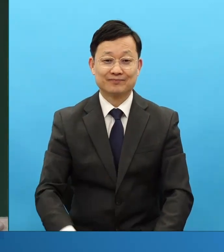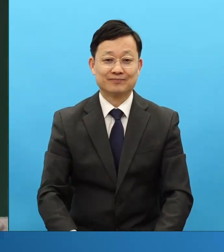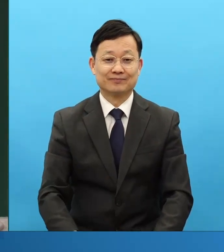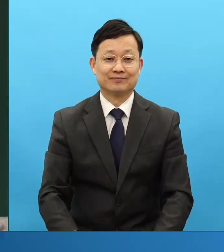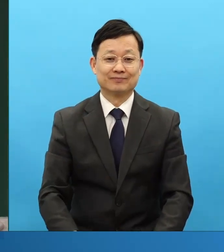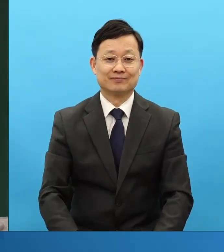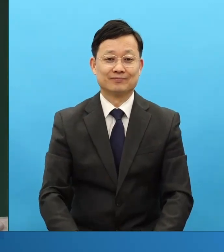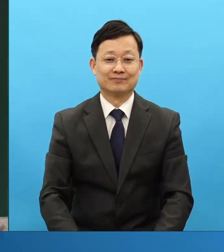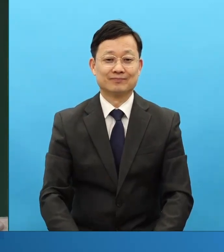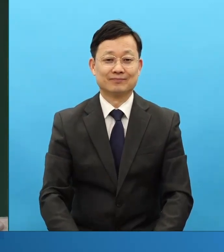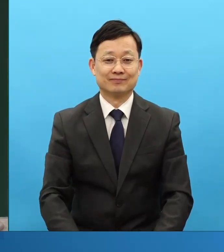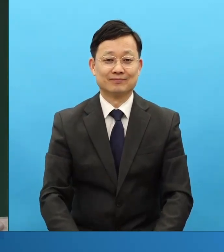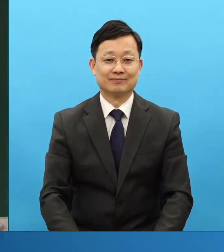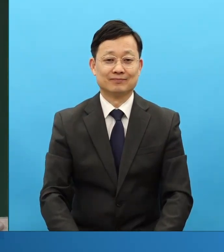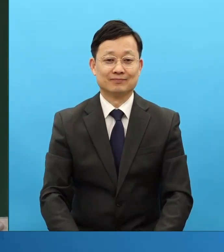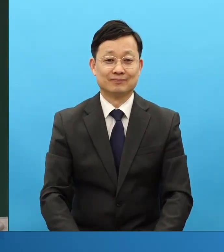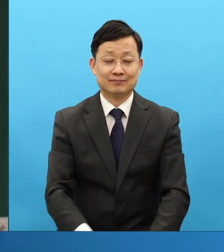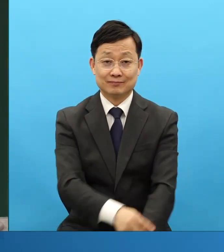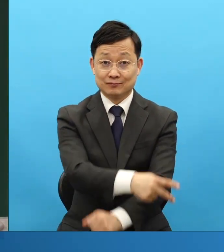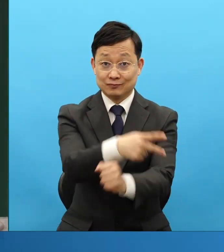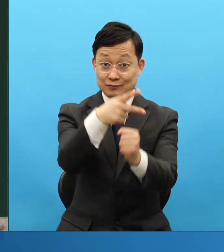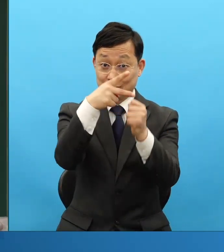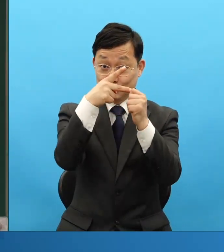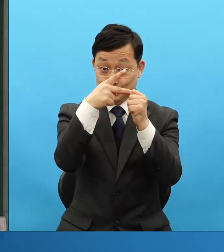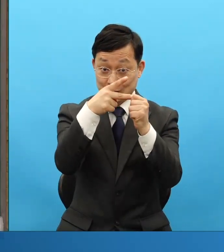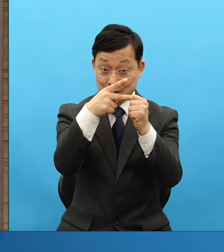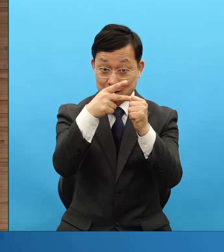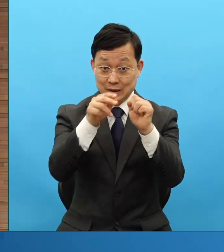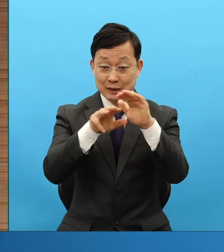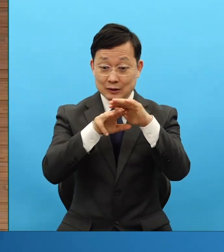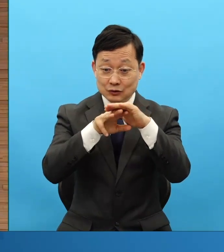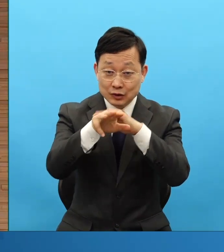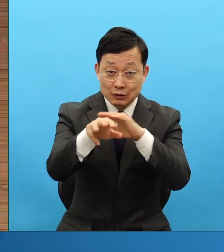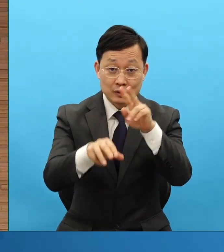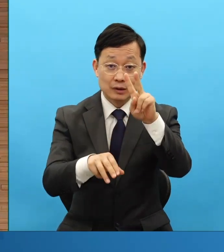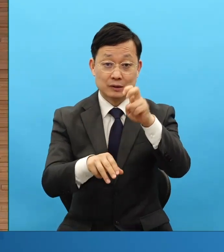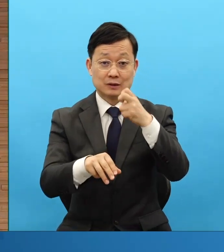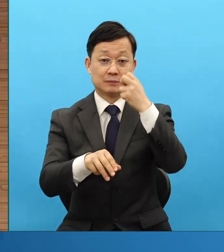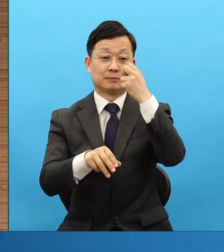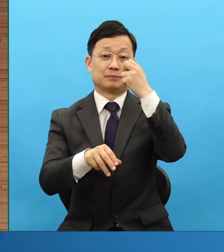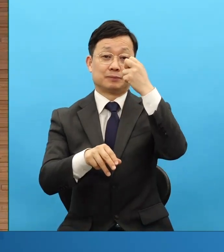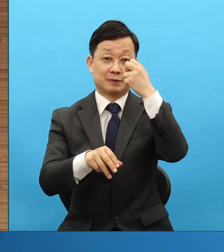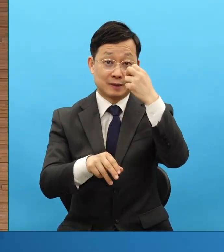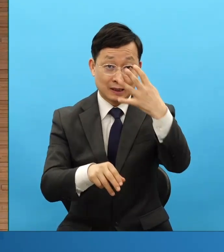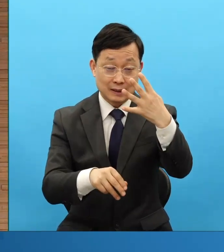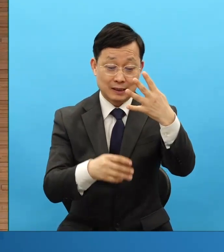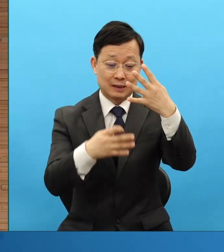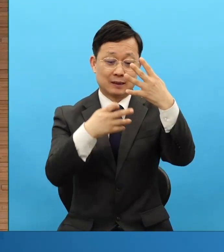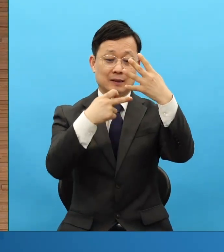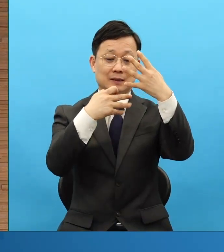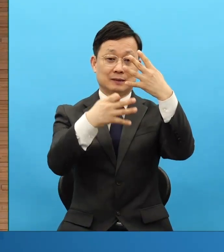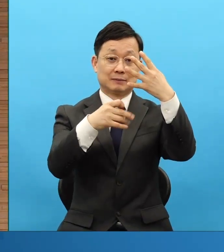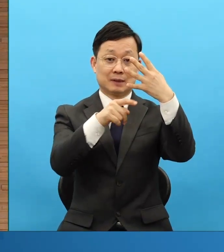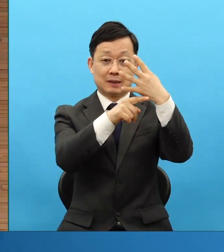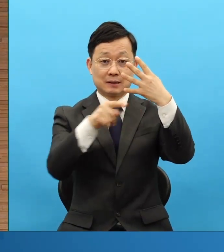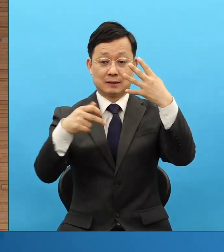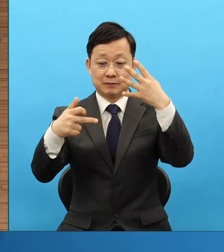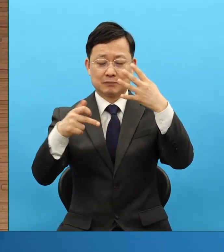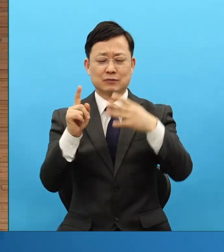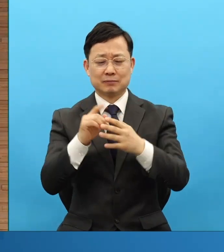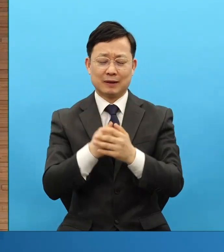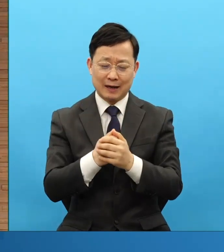이 말을 이해 못하니까 하나님이 이해를 시키려고 광야에서